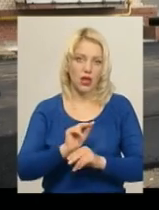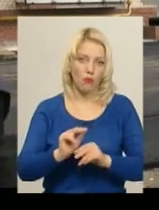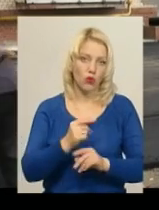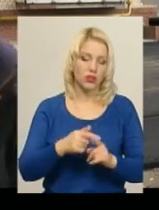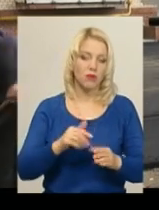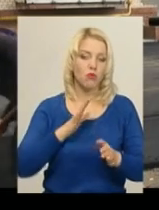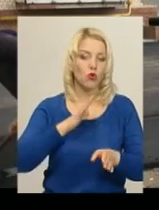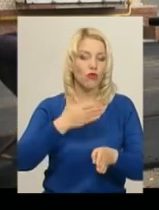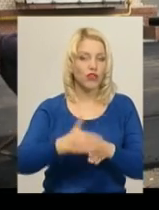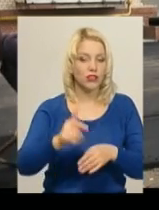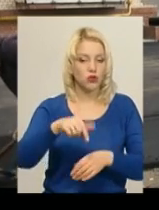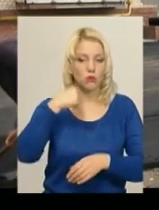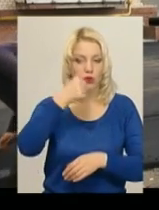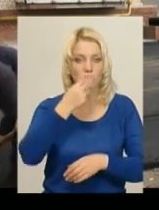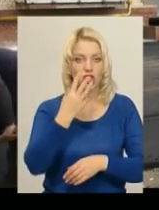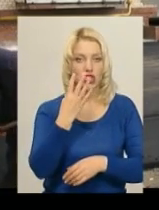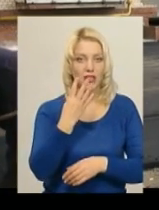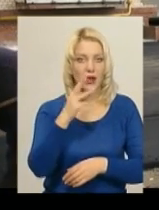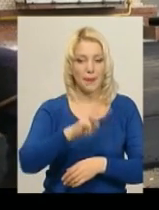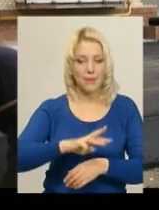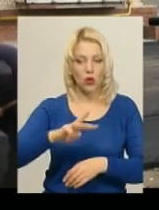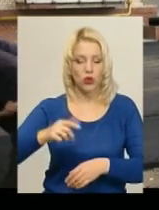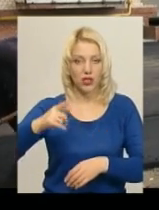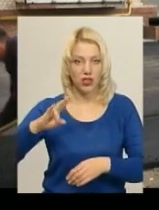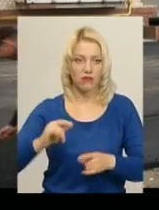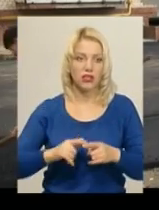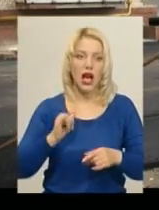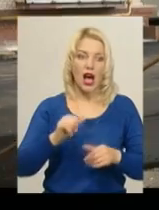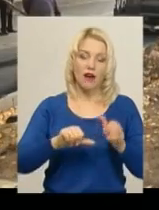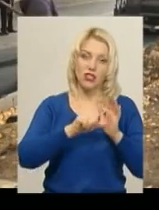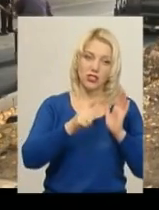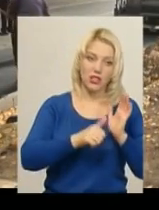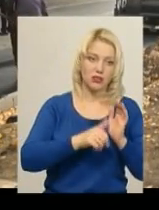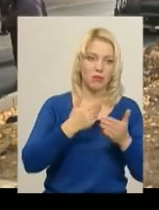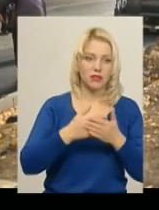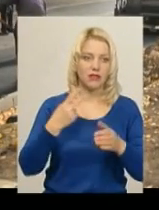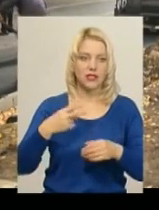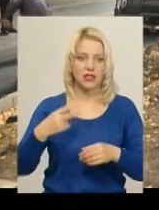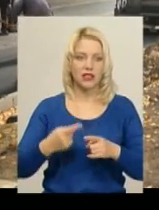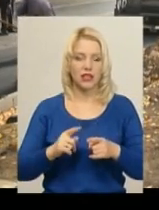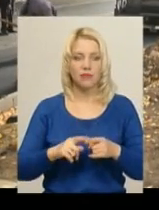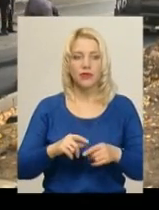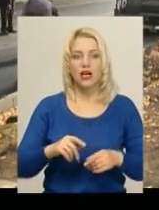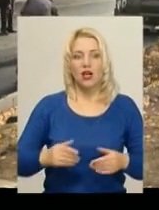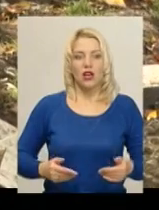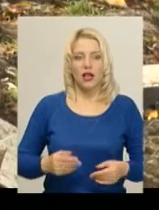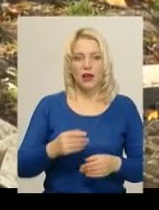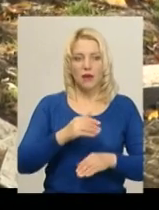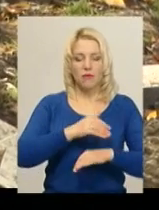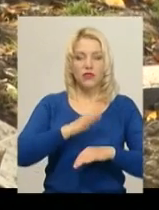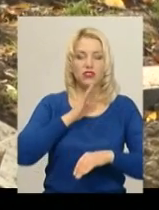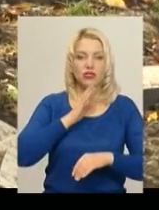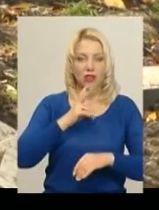виділено 4 мільйони гривень, а в 2016-му близько 20. Мешканка третього під'їзду Прибузької, 44,